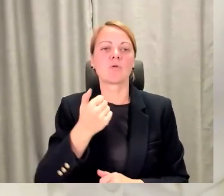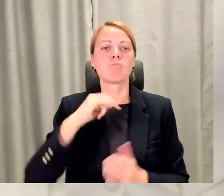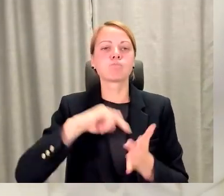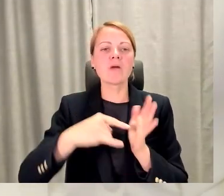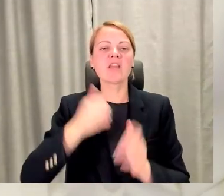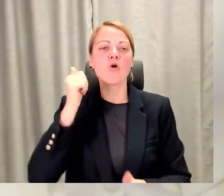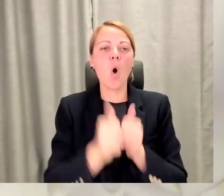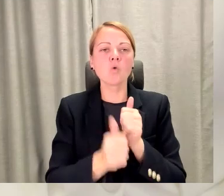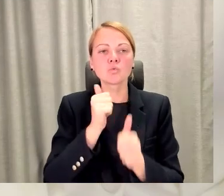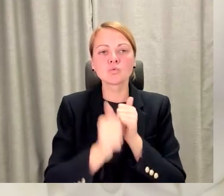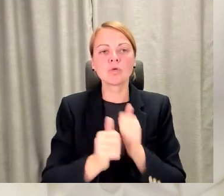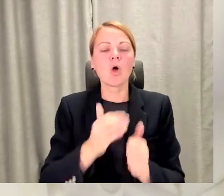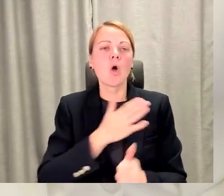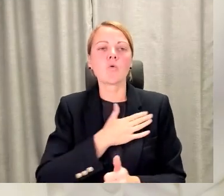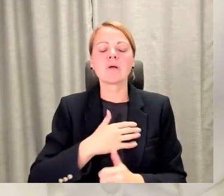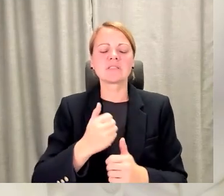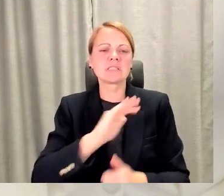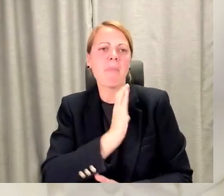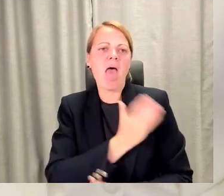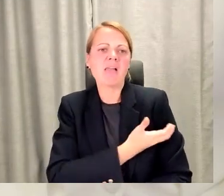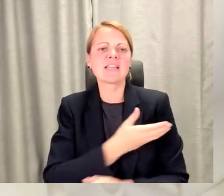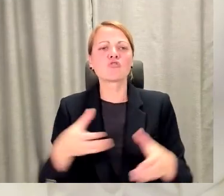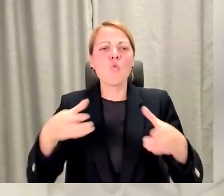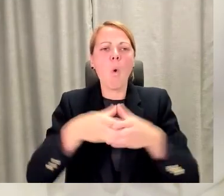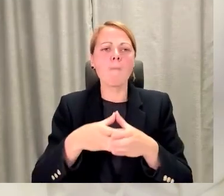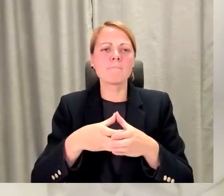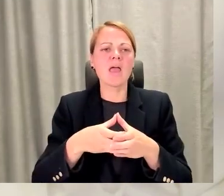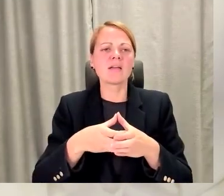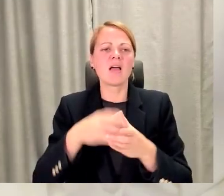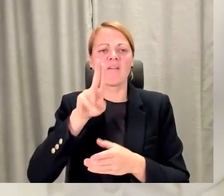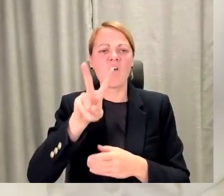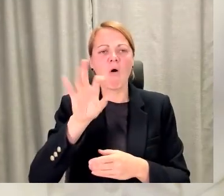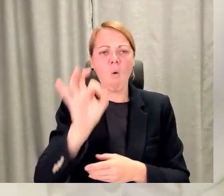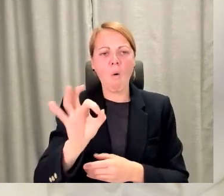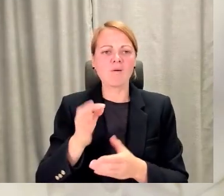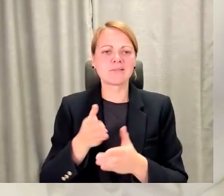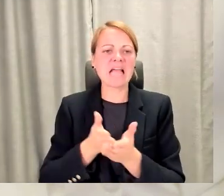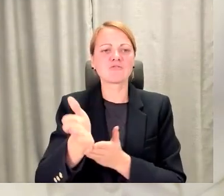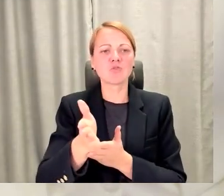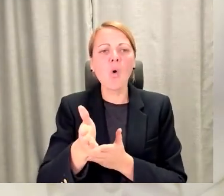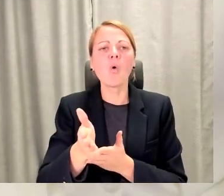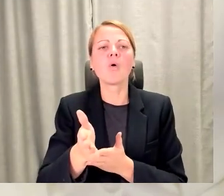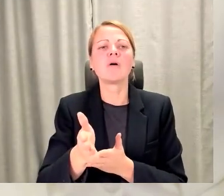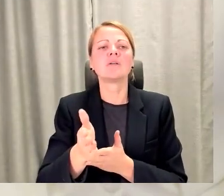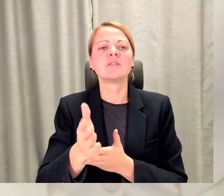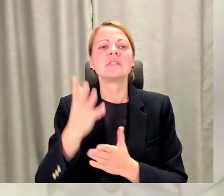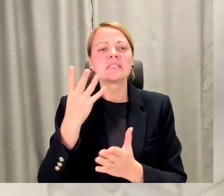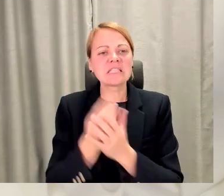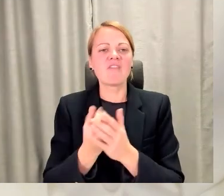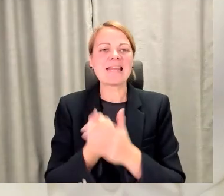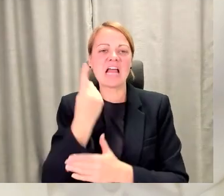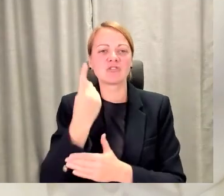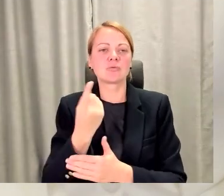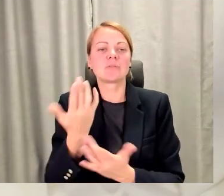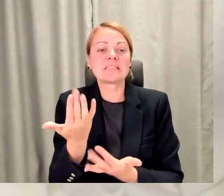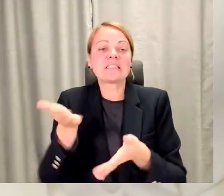spēcīgs kopienas. Mums ir nevalstiskais sektors, kurš darbojās ar saviem resursiem, kas viņiem ir. Un